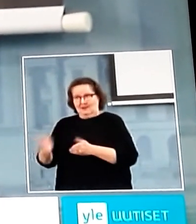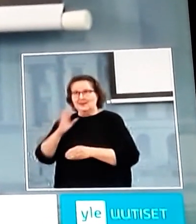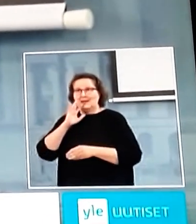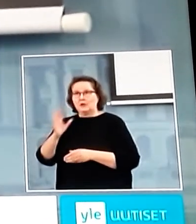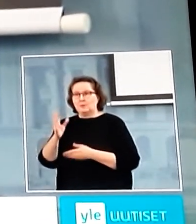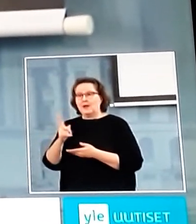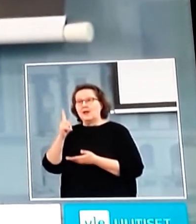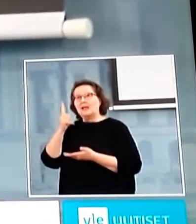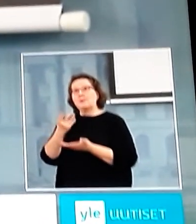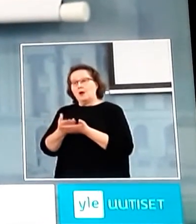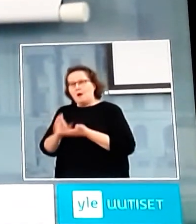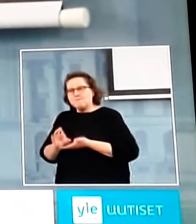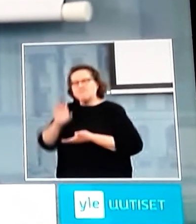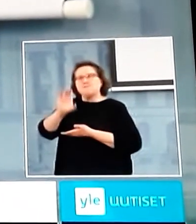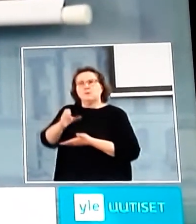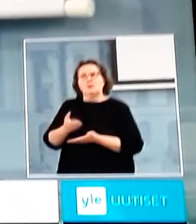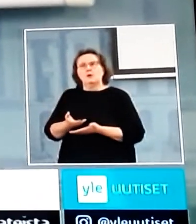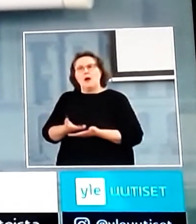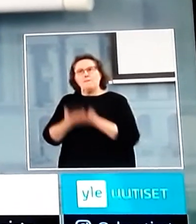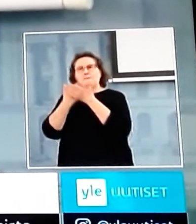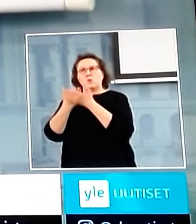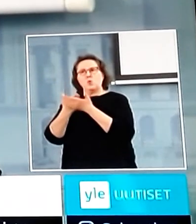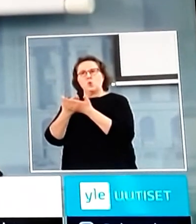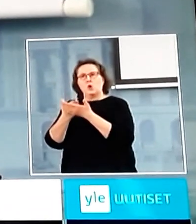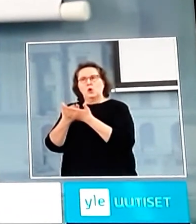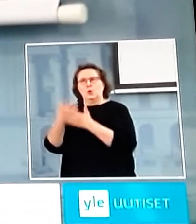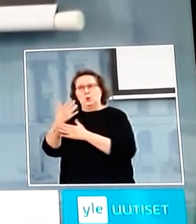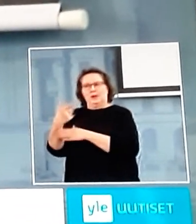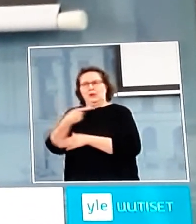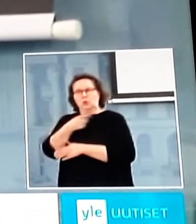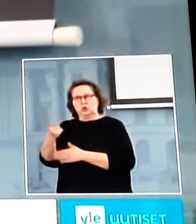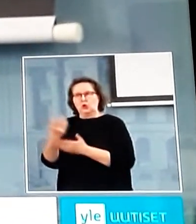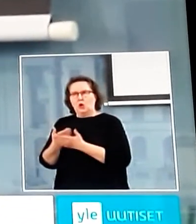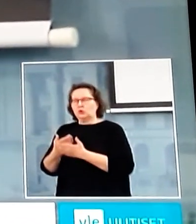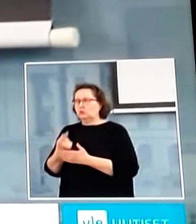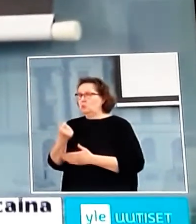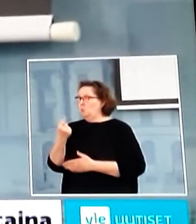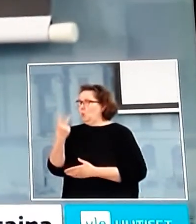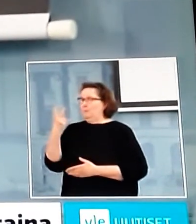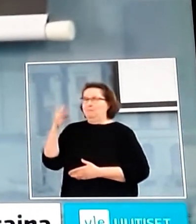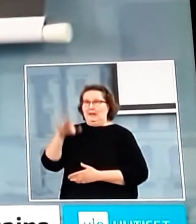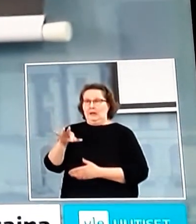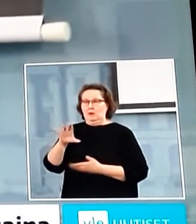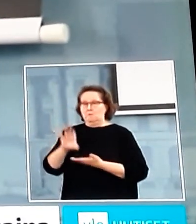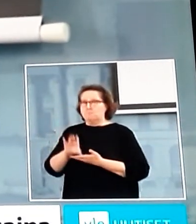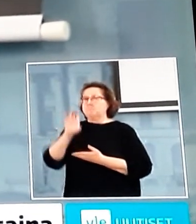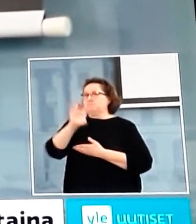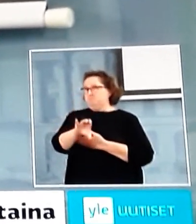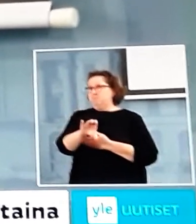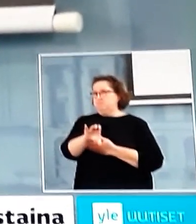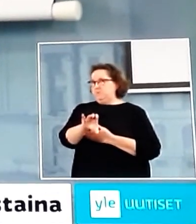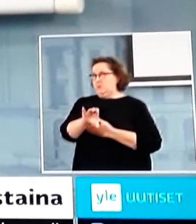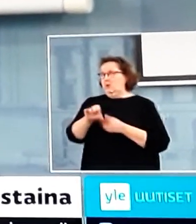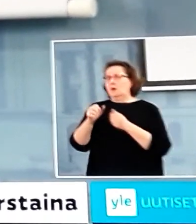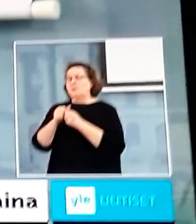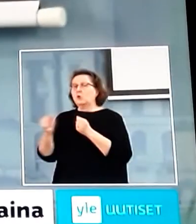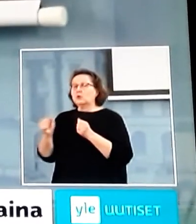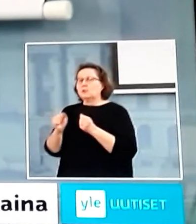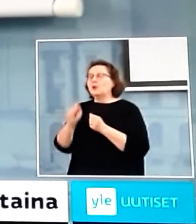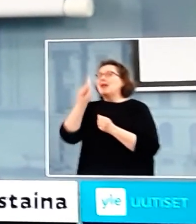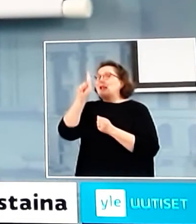yritysten rahoitukseen tästä miljardien paketista, mutta on aivan selvä, että tämä on vasta ensimmäinen